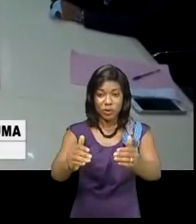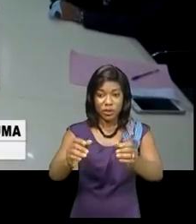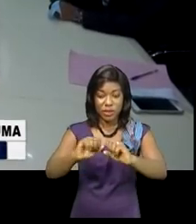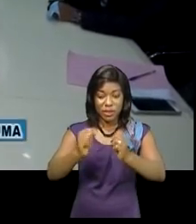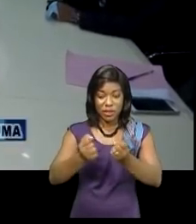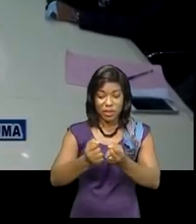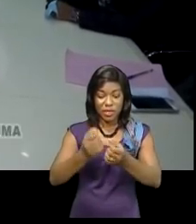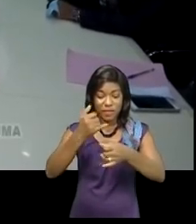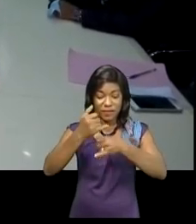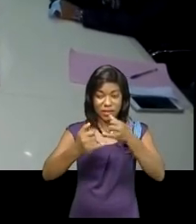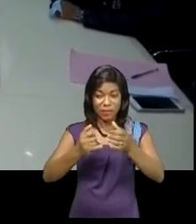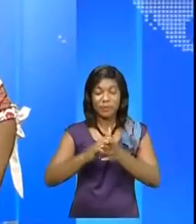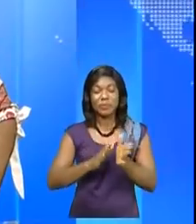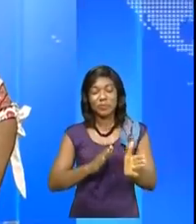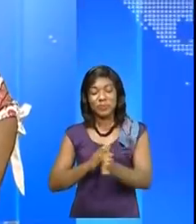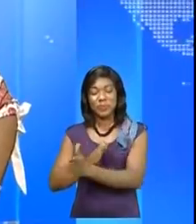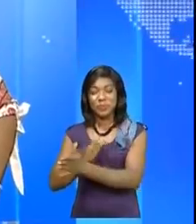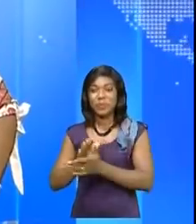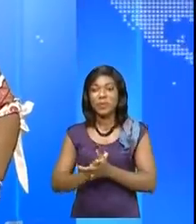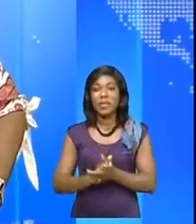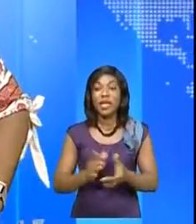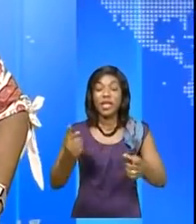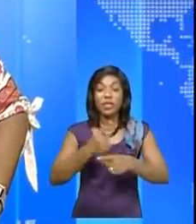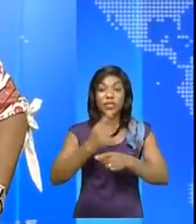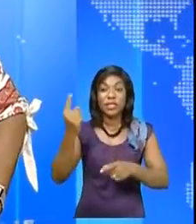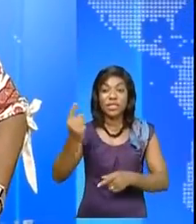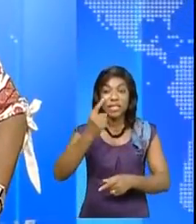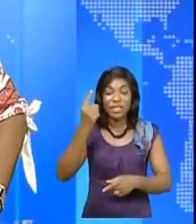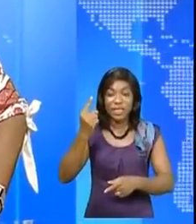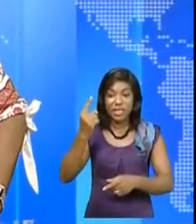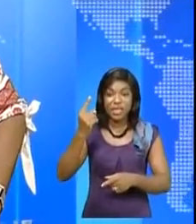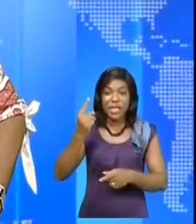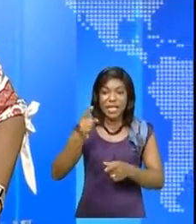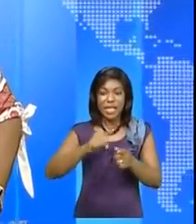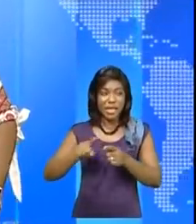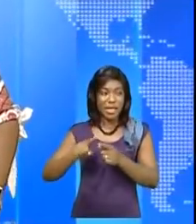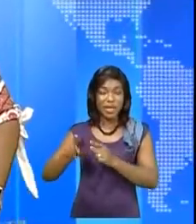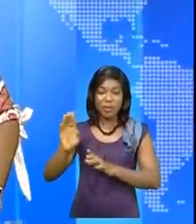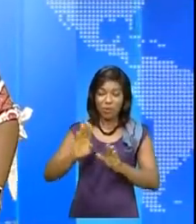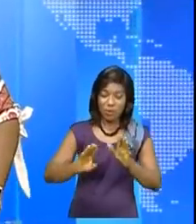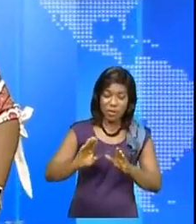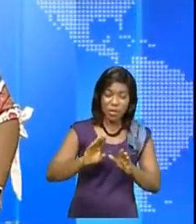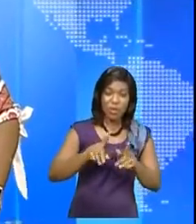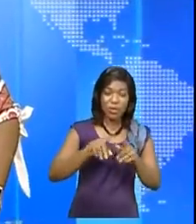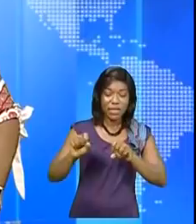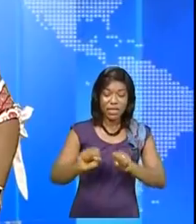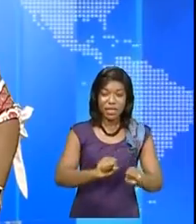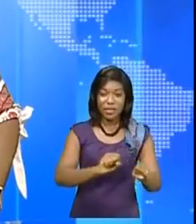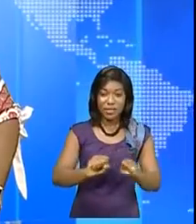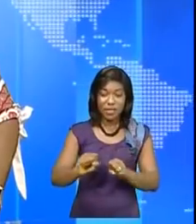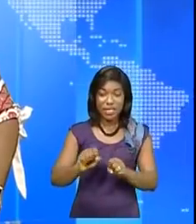investissements à Napi. La journée internationale de la diversité biologique a vécu. Les activités sur la